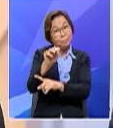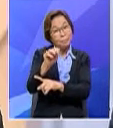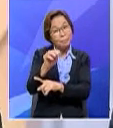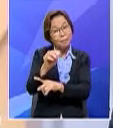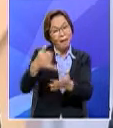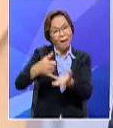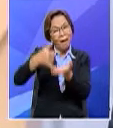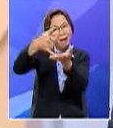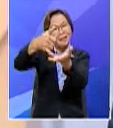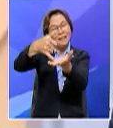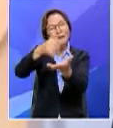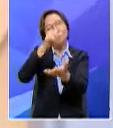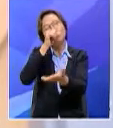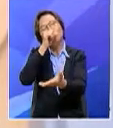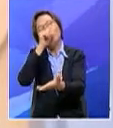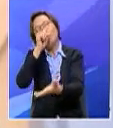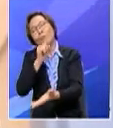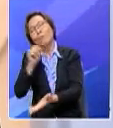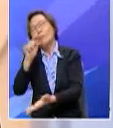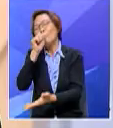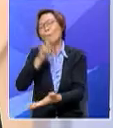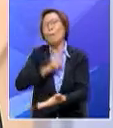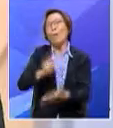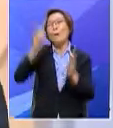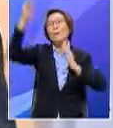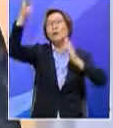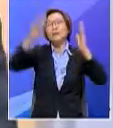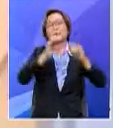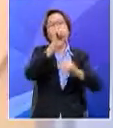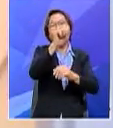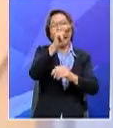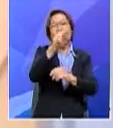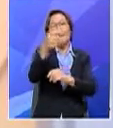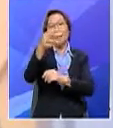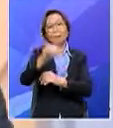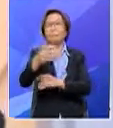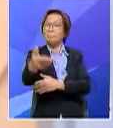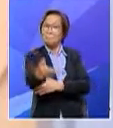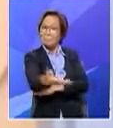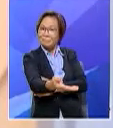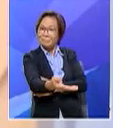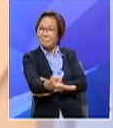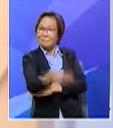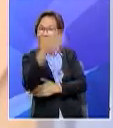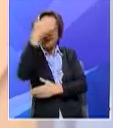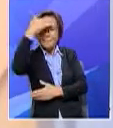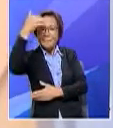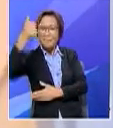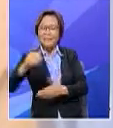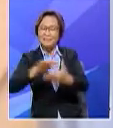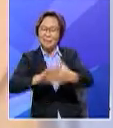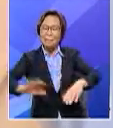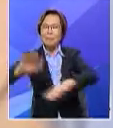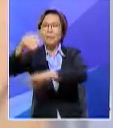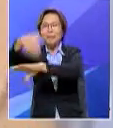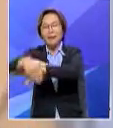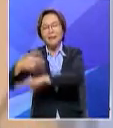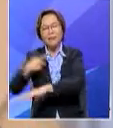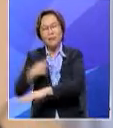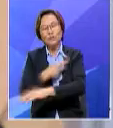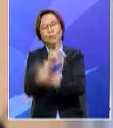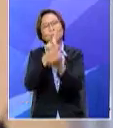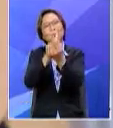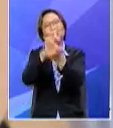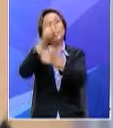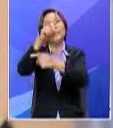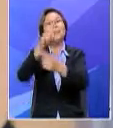Anugrah Nasib Malaysia ANAM jadi silakan Assalamualaikum selamat malam kita jumpa